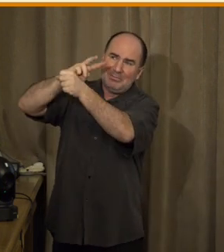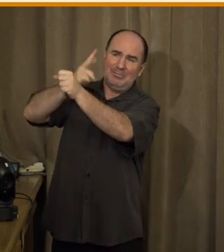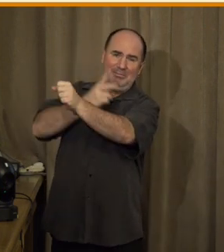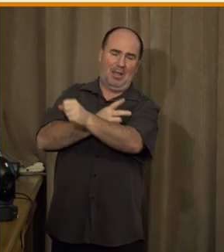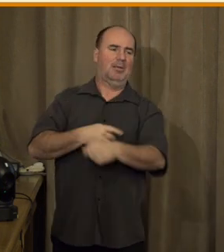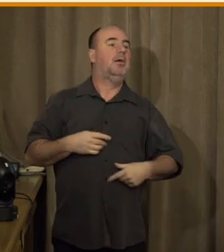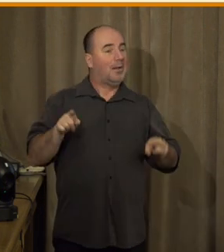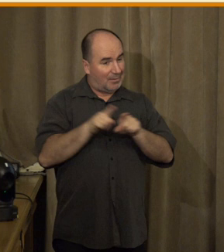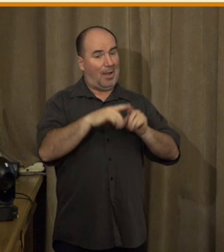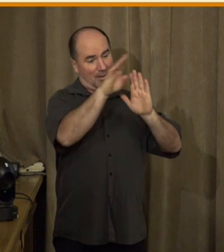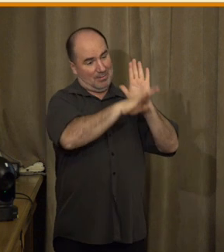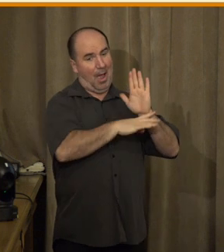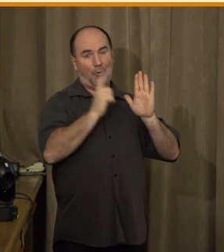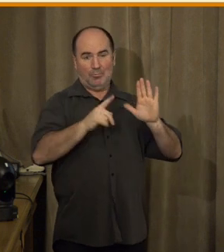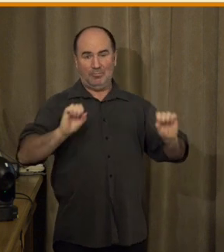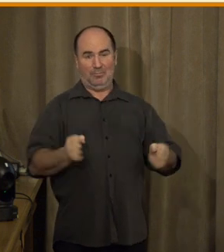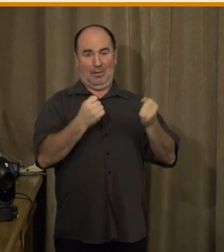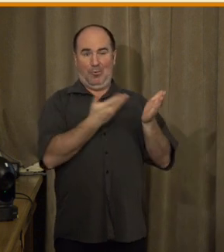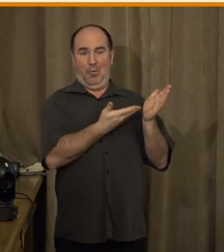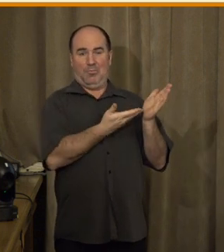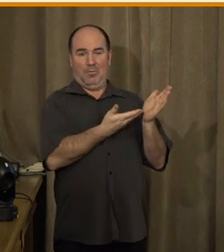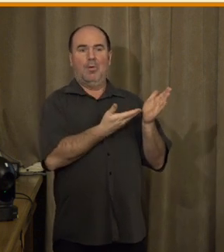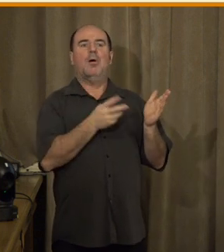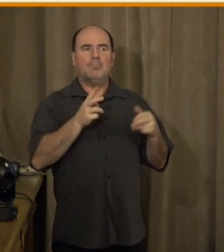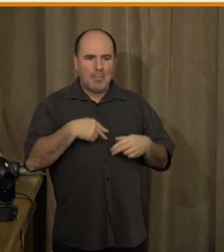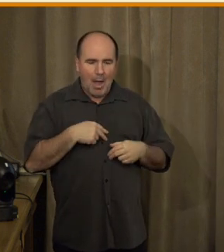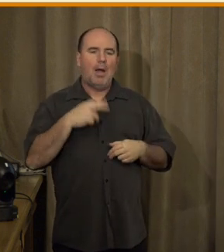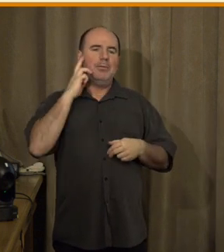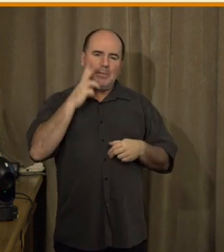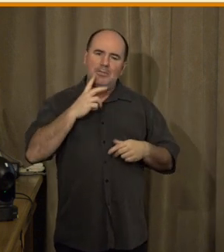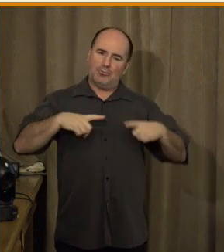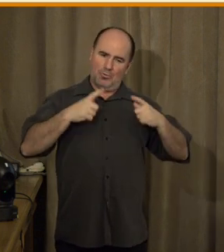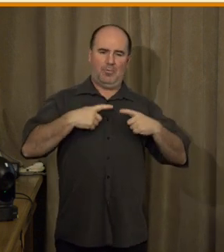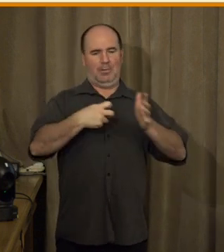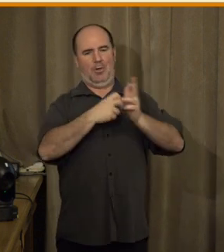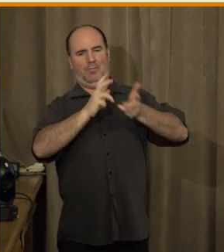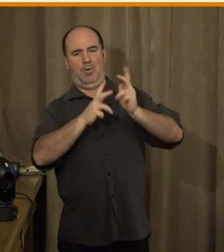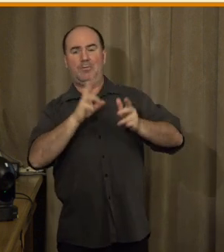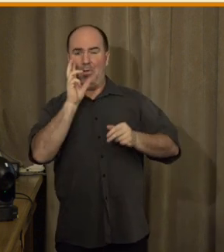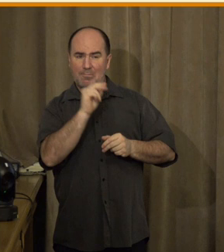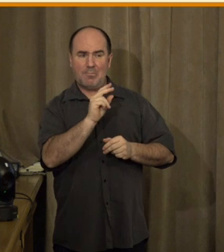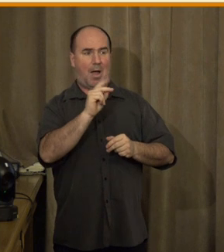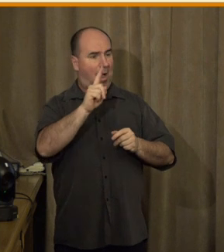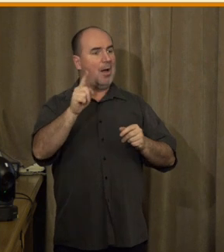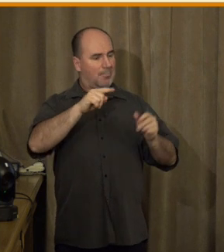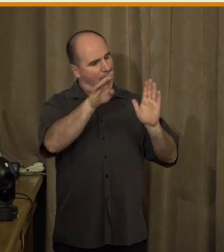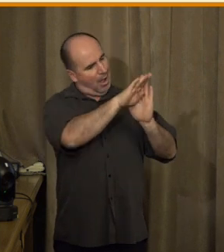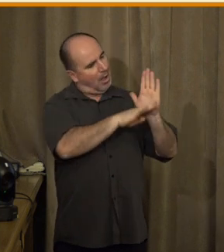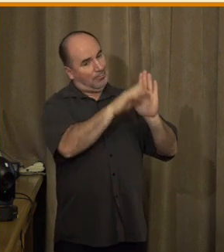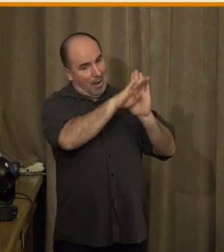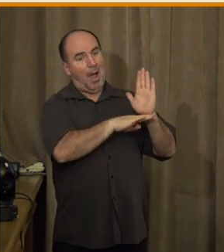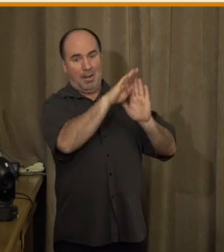které máme. Protože neslyšící uživatelé znakového jazyka mají mnoho a mnoho legislativních dokumentů, které jejich právo